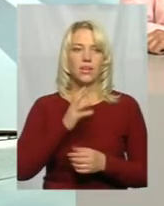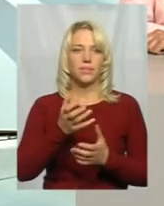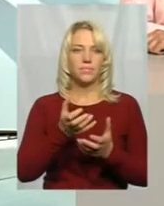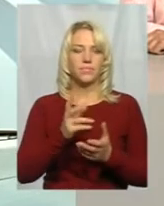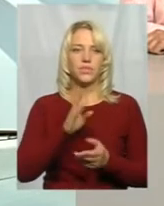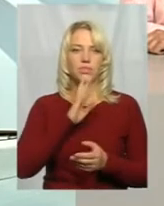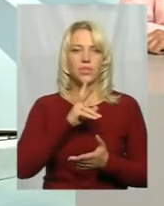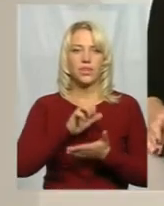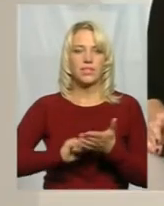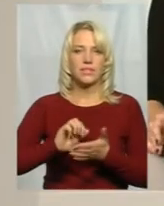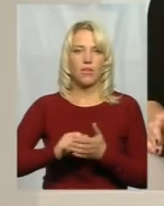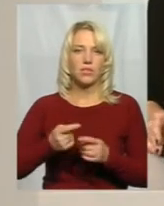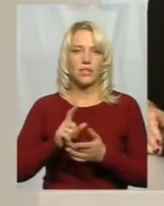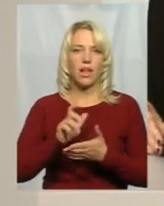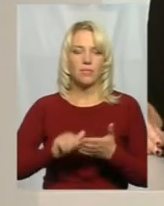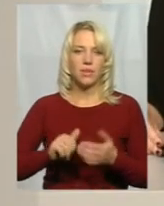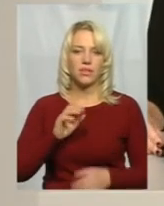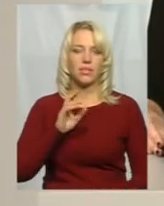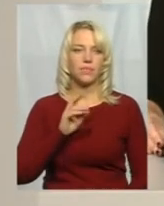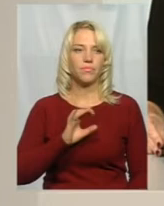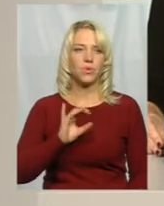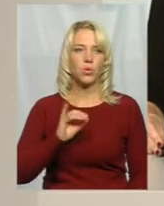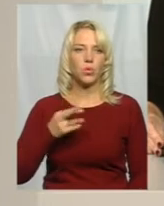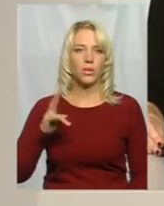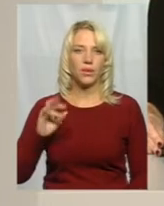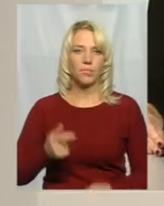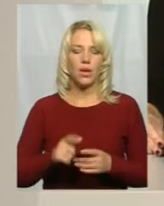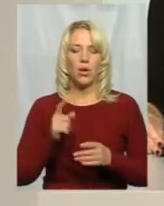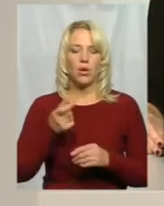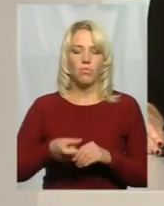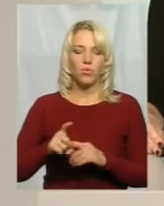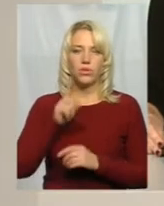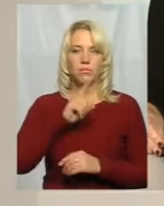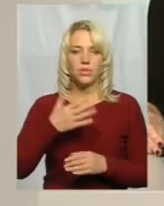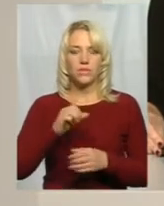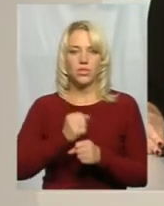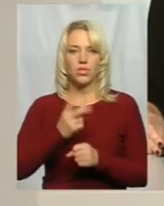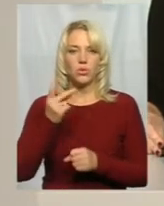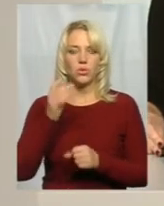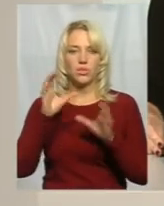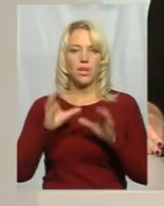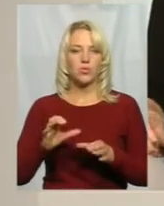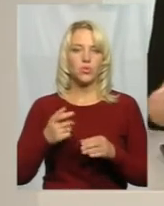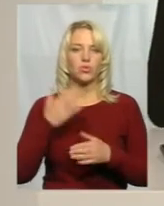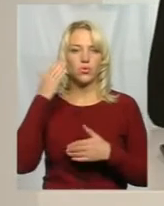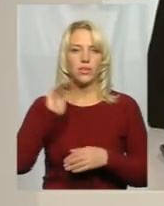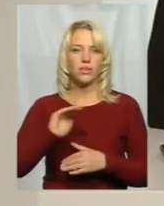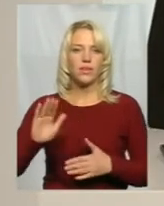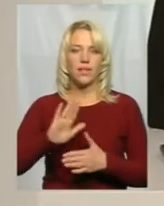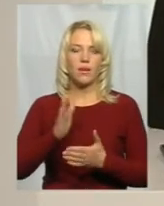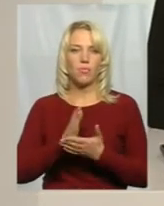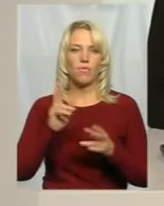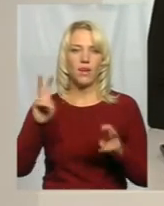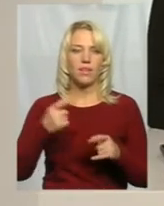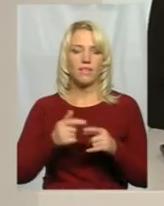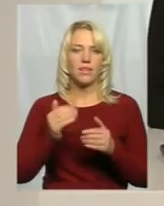вечір. Добрий вечір. Вітаємо вас, шановні глядачі. Понад місяць діє Другий закон «Чужих дітей не буває». Він є більш